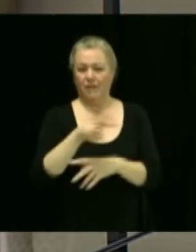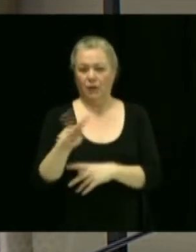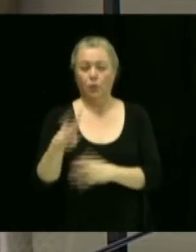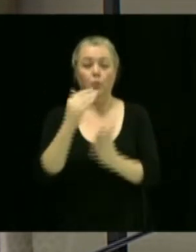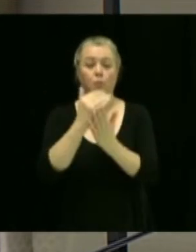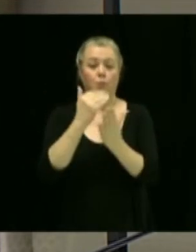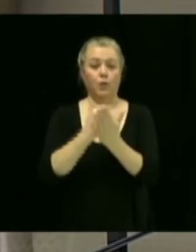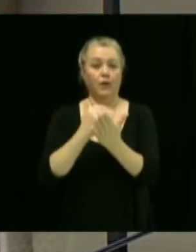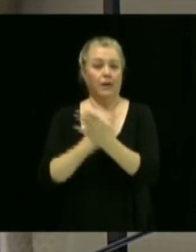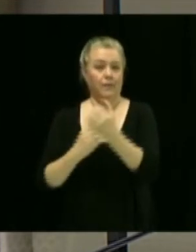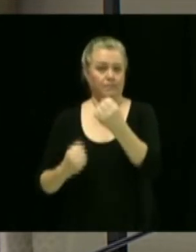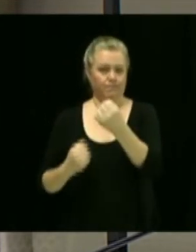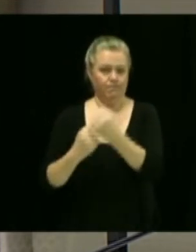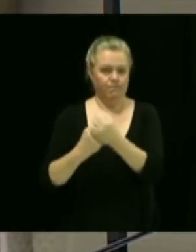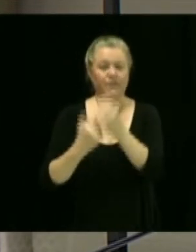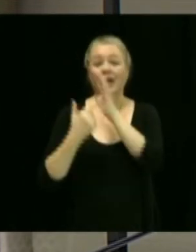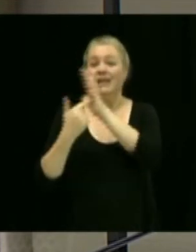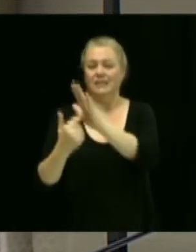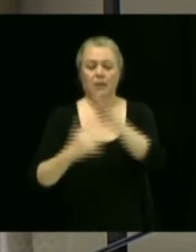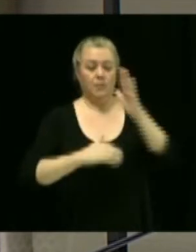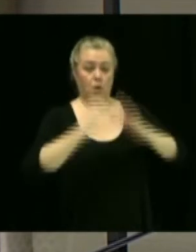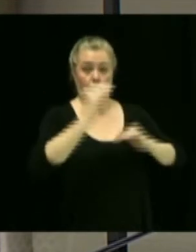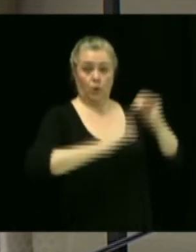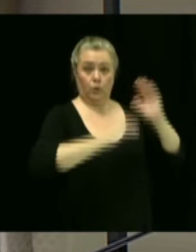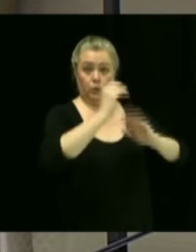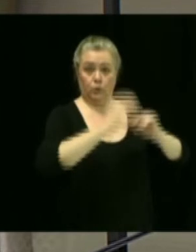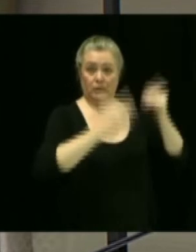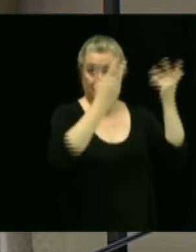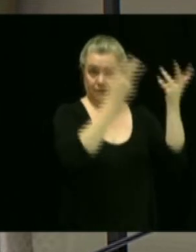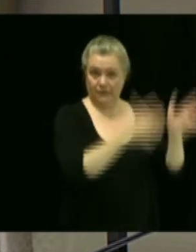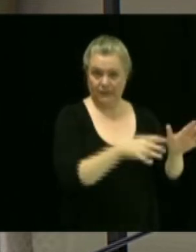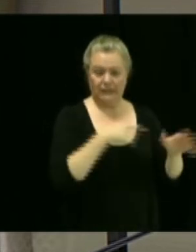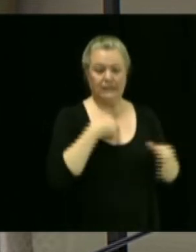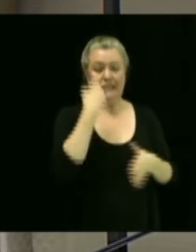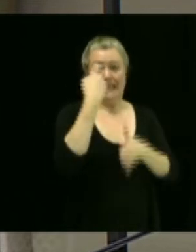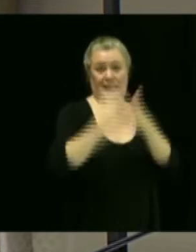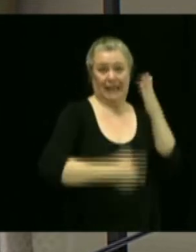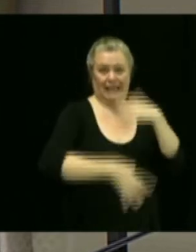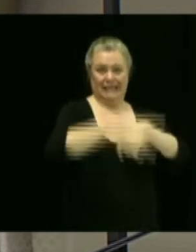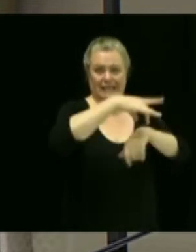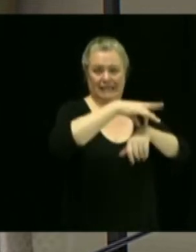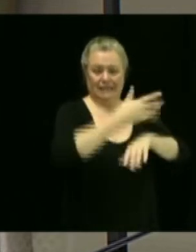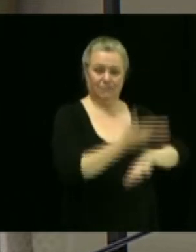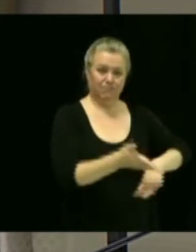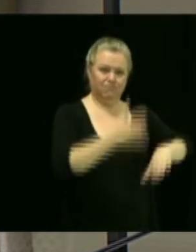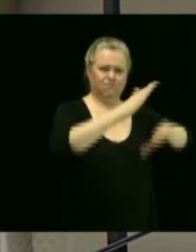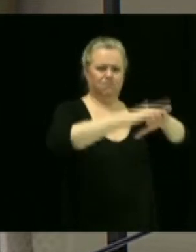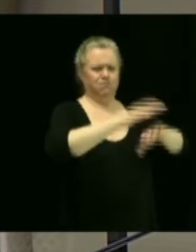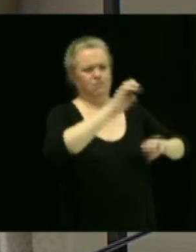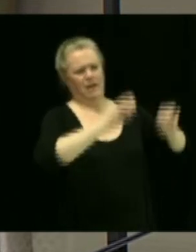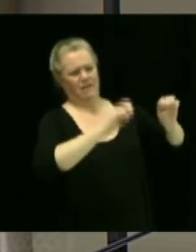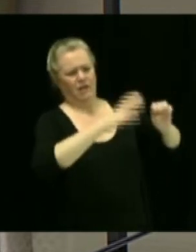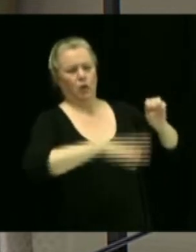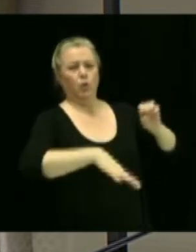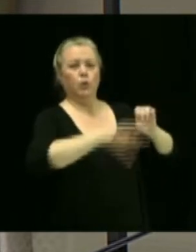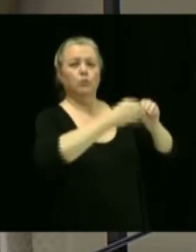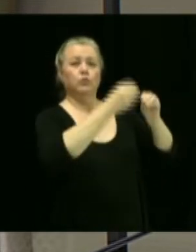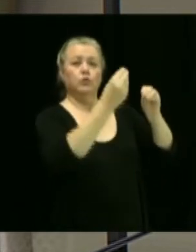la fin des travaux de construction, l'augmentation des taxes foncières pouvant en résulter de la réévaluation d'immeubles situés dans la zone